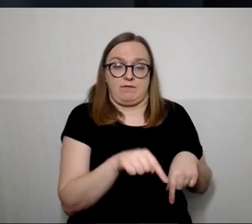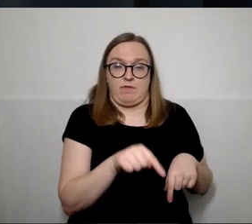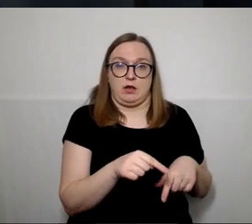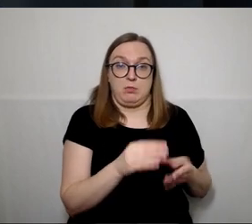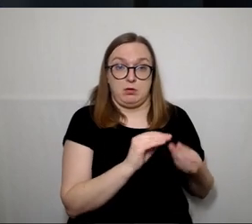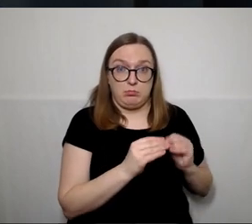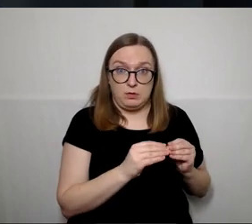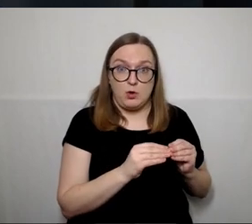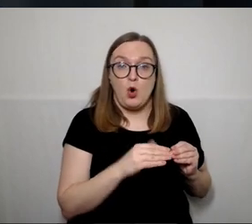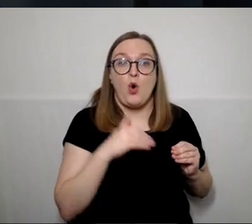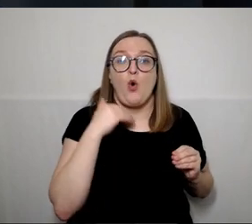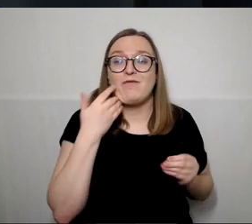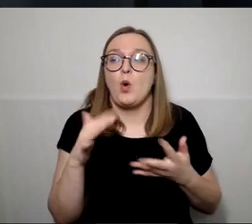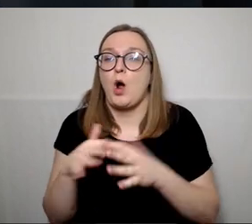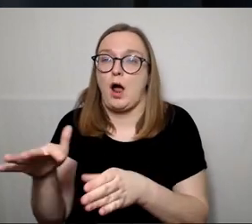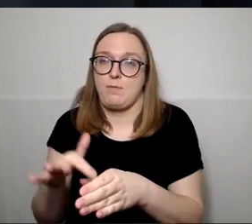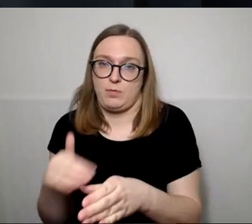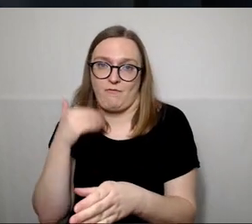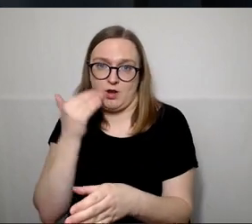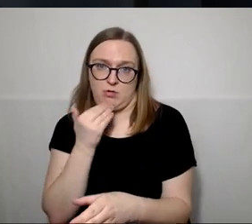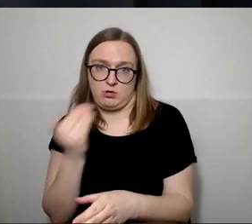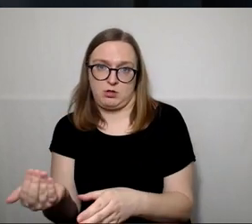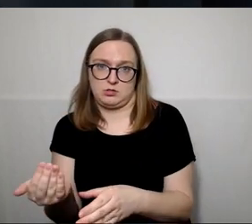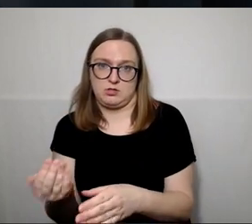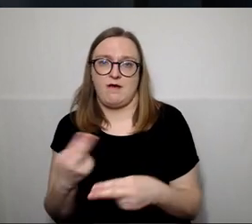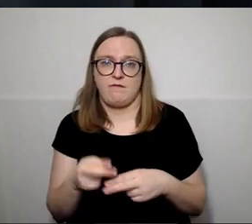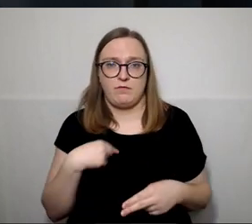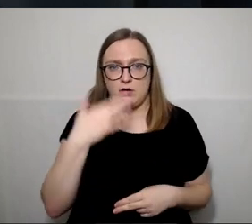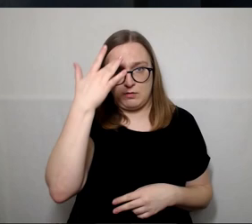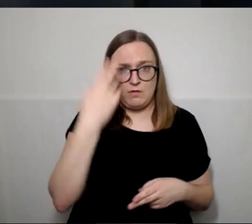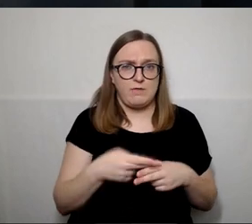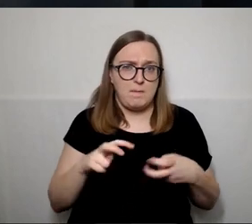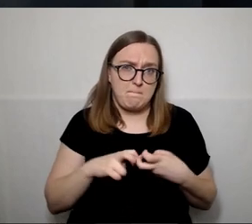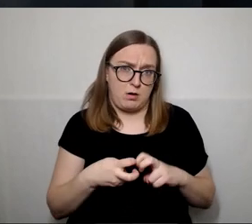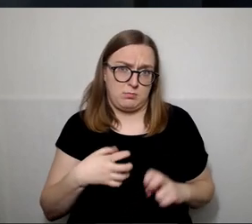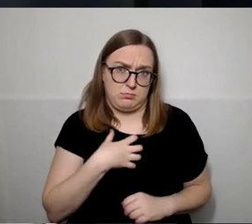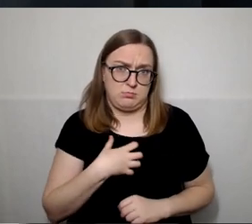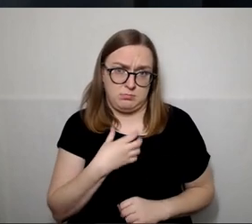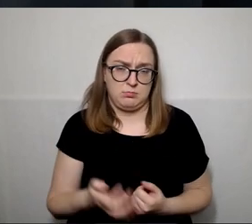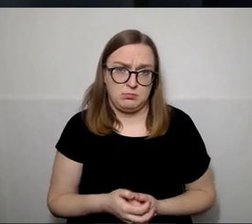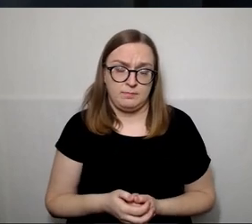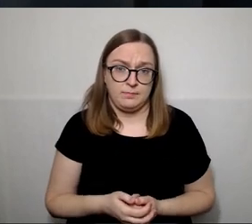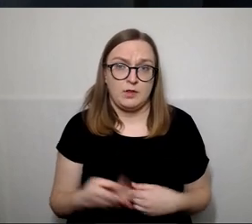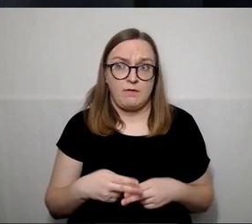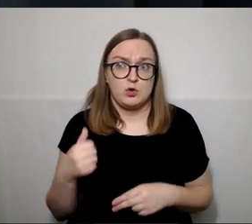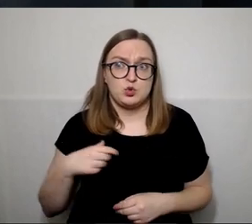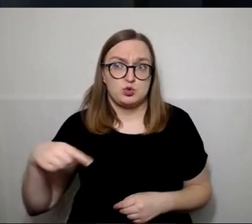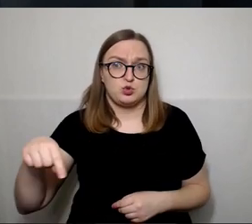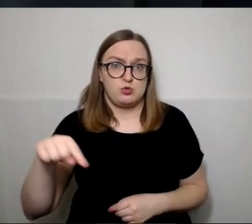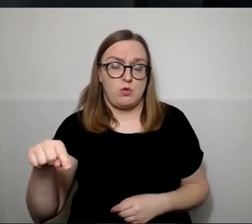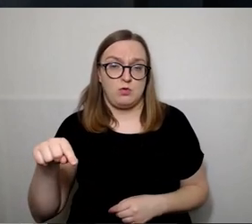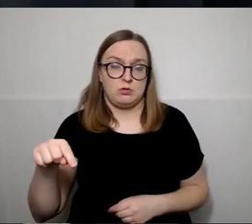yra einama į kaimų bendruomenis. Čia, aš manau, yra pagrindinė bėda. Kada žmonės palieka, kaip